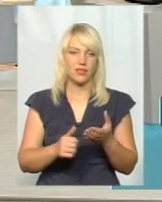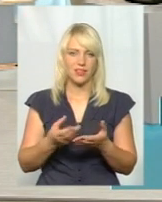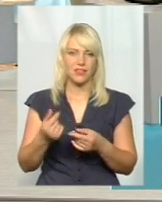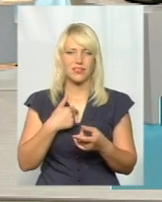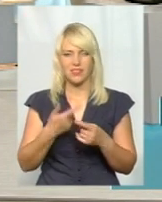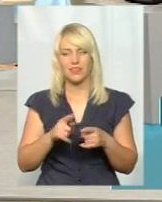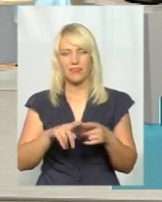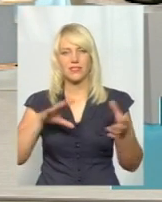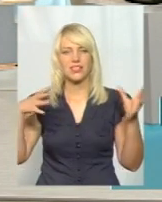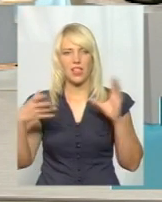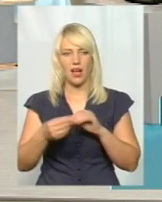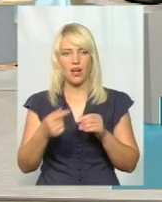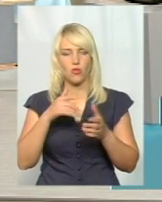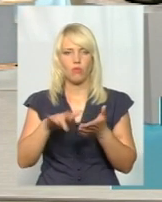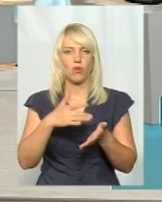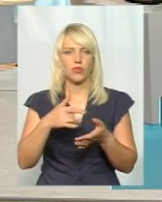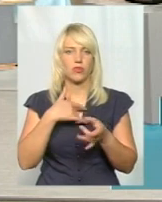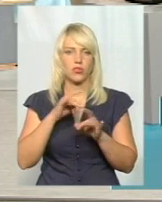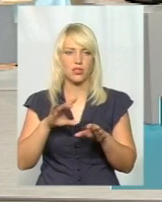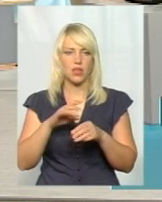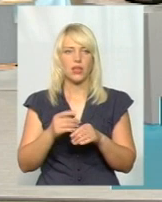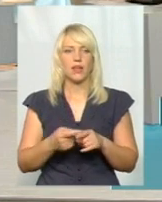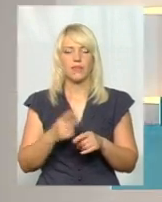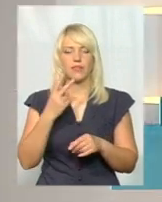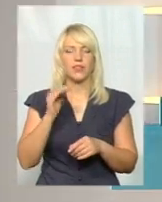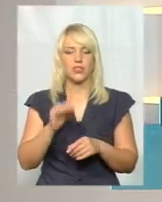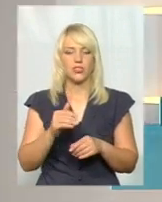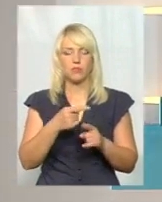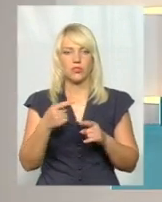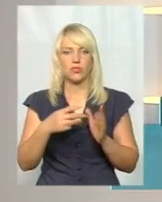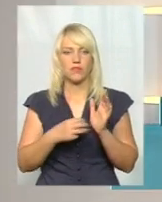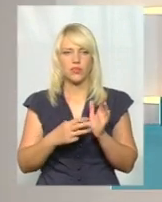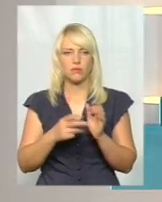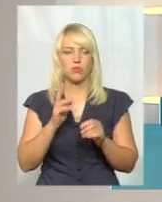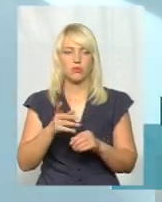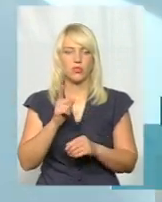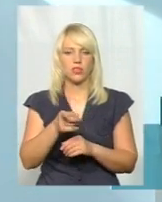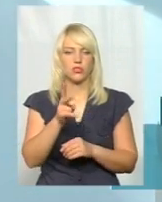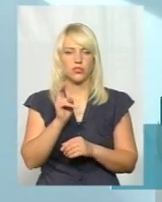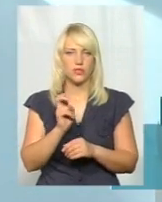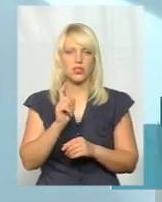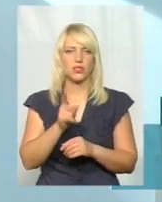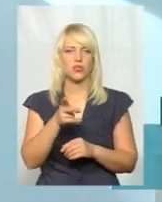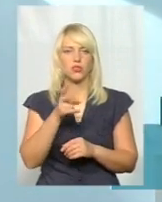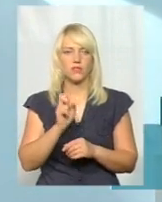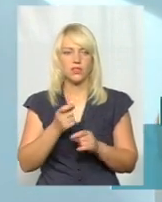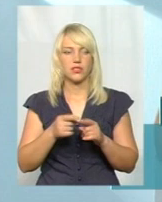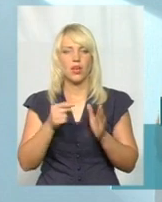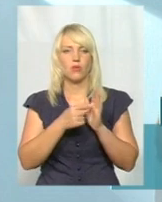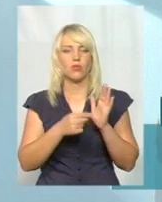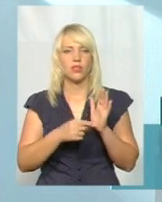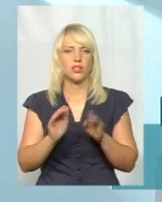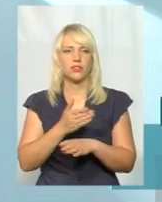так в загальному бухгалтеру розказую. 2 тисячі гривень відняти в 800 – виходить 1 тисячі гривень. От візьміть 1 тисячу двісті гривень, розпиліть